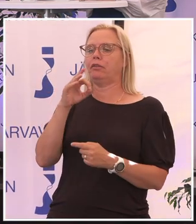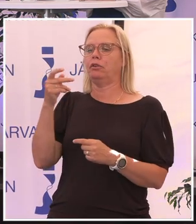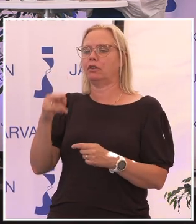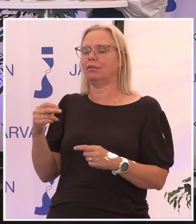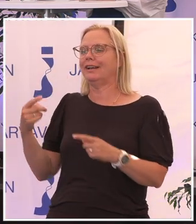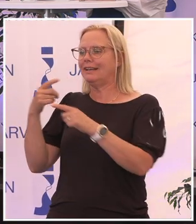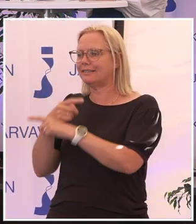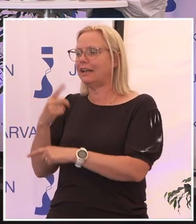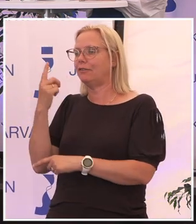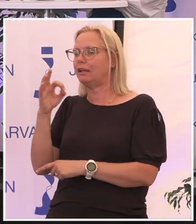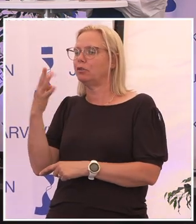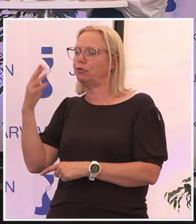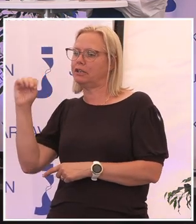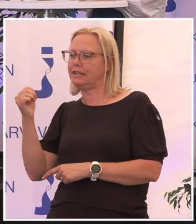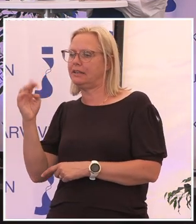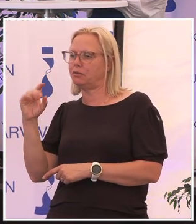149 som man hade då.